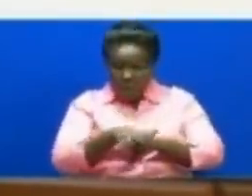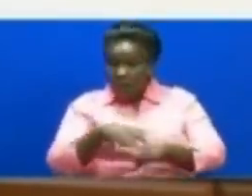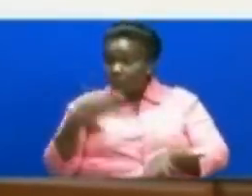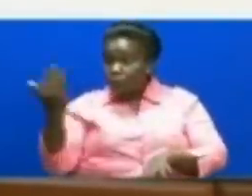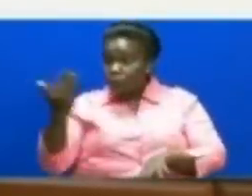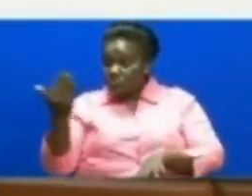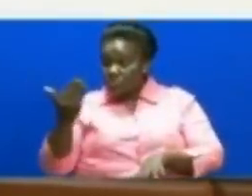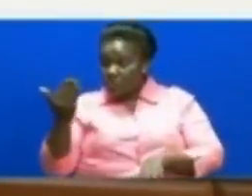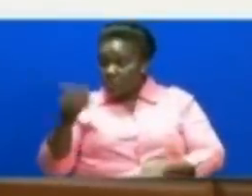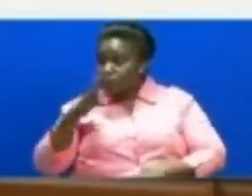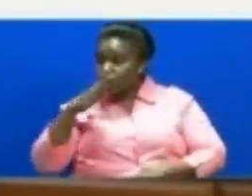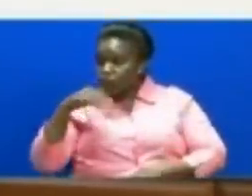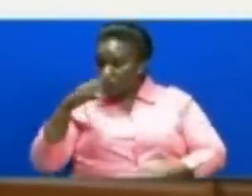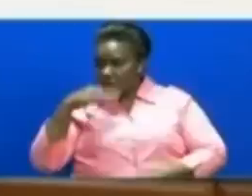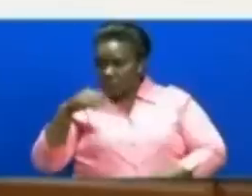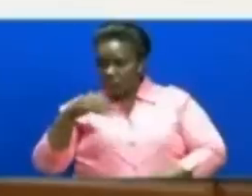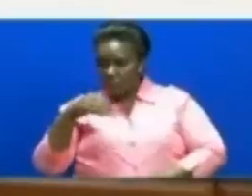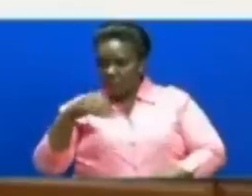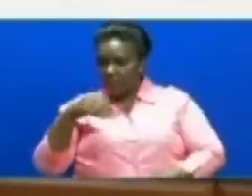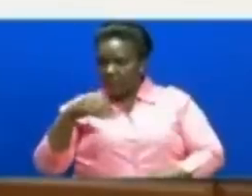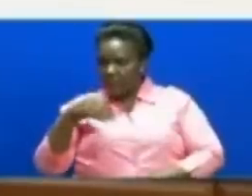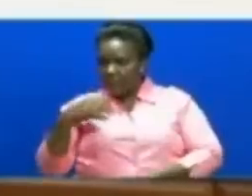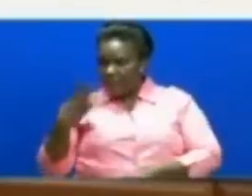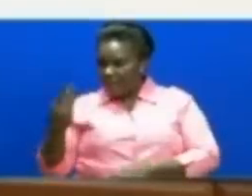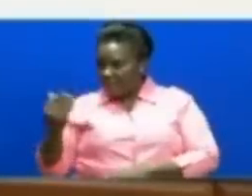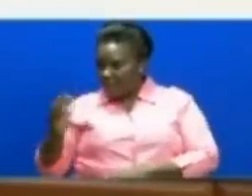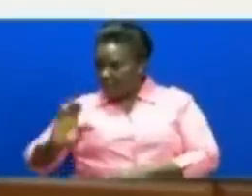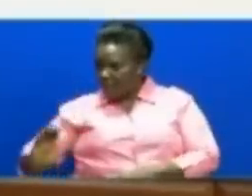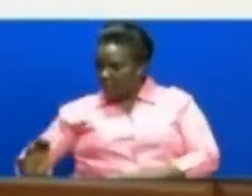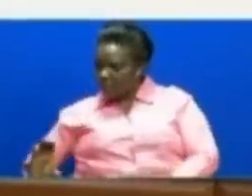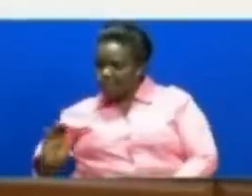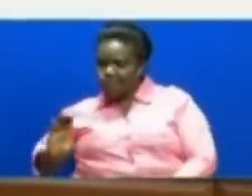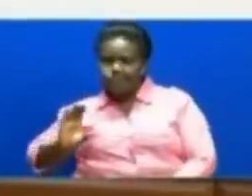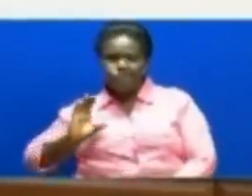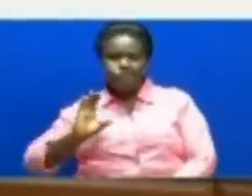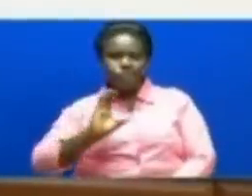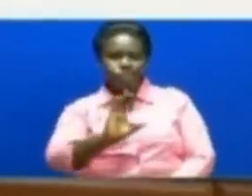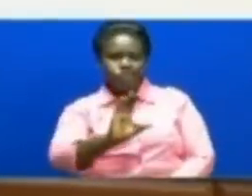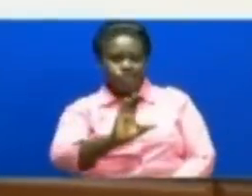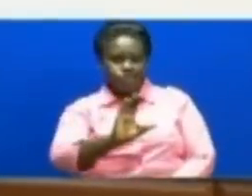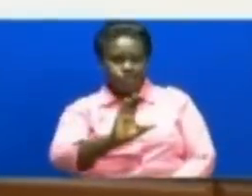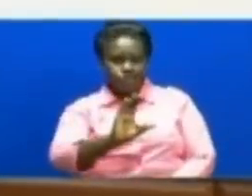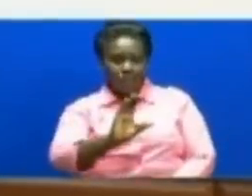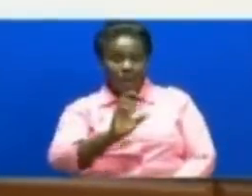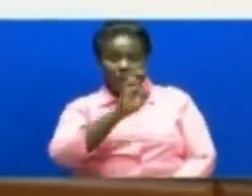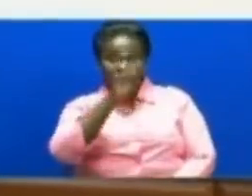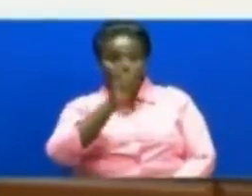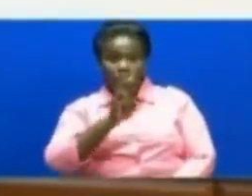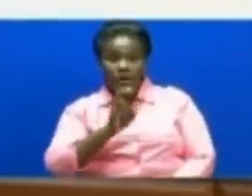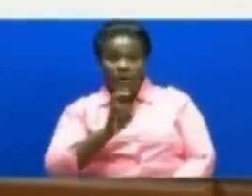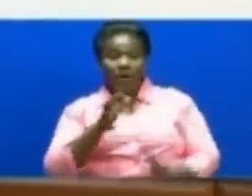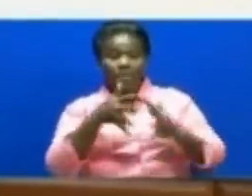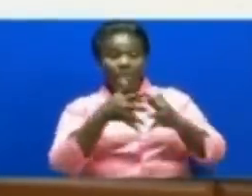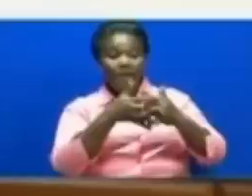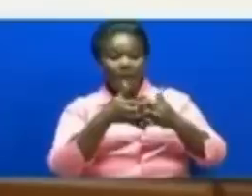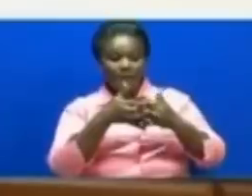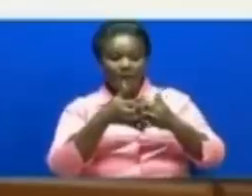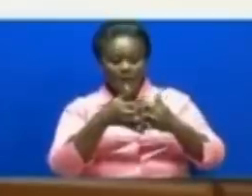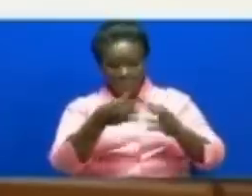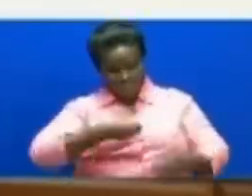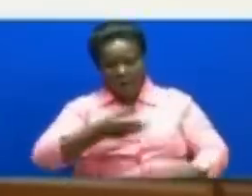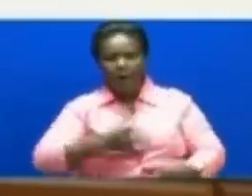RENGNAN Mwanaume Yei yakatua kibunda cha feather Ni dollar za kimarekani Akiwa ananikabithi